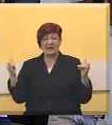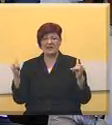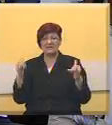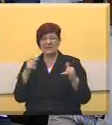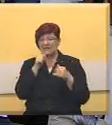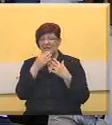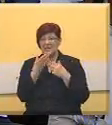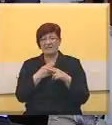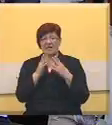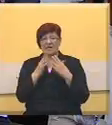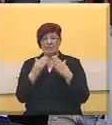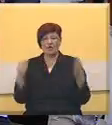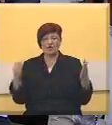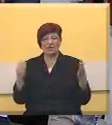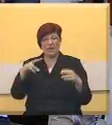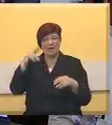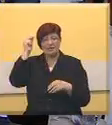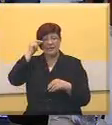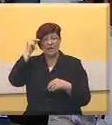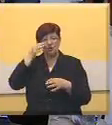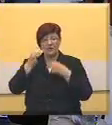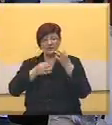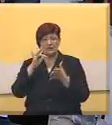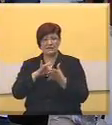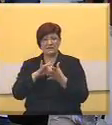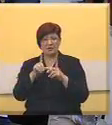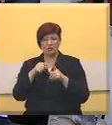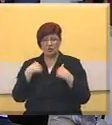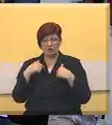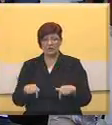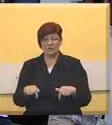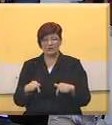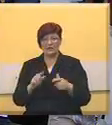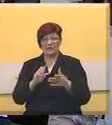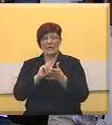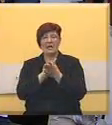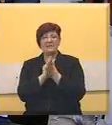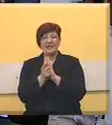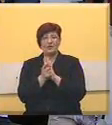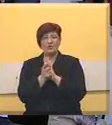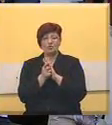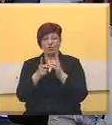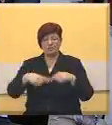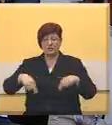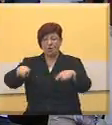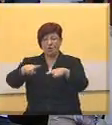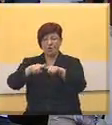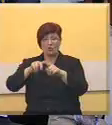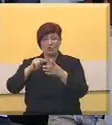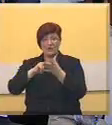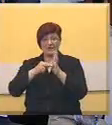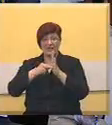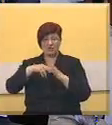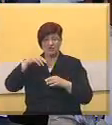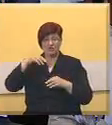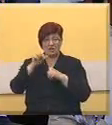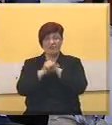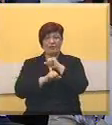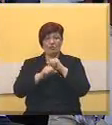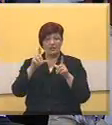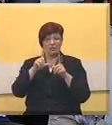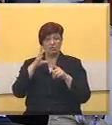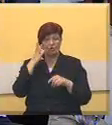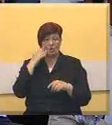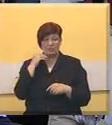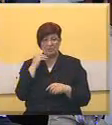najmodernijih naočno-istraživačkih centara kod nas. Trenutno se nalazi u okviru fakulteta tehničkih nauka u Univerzitetu u Novom